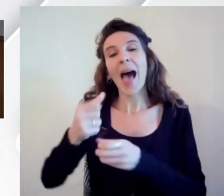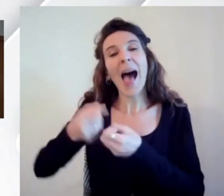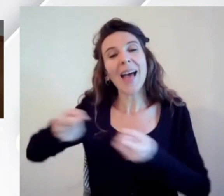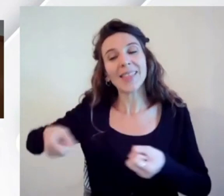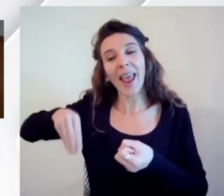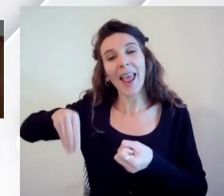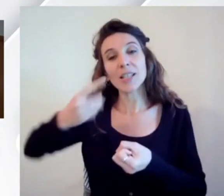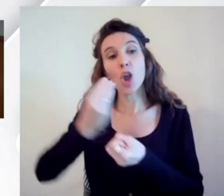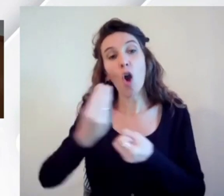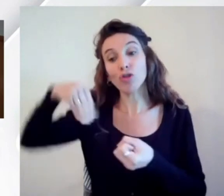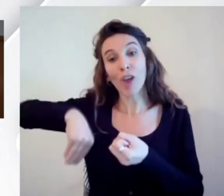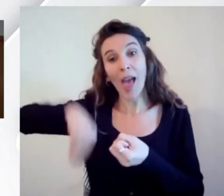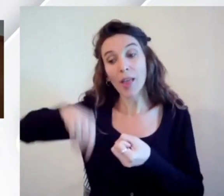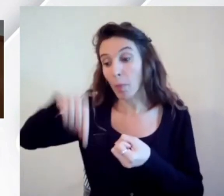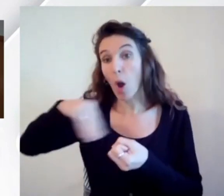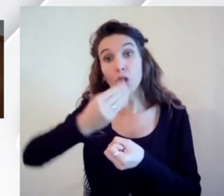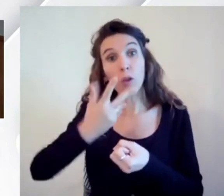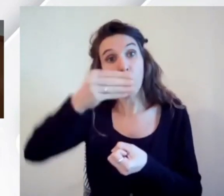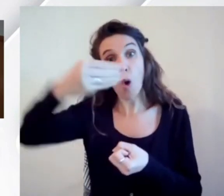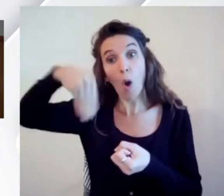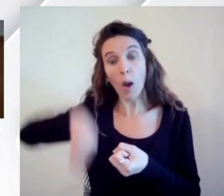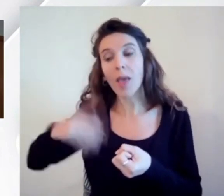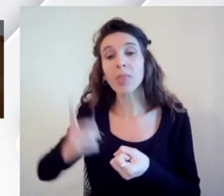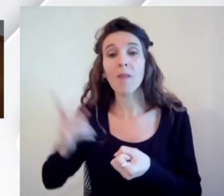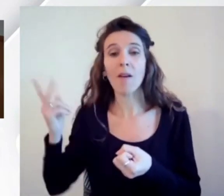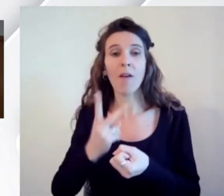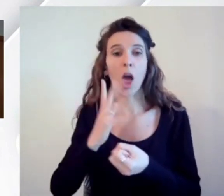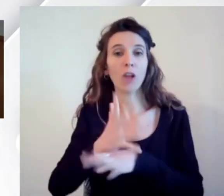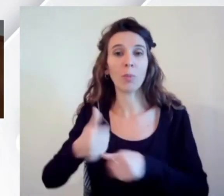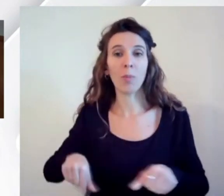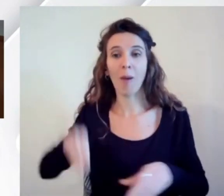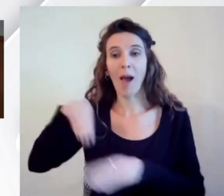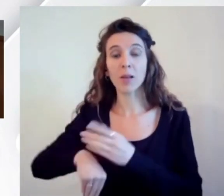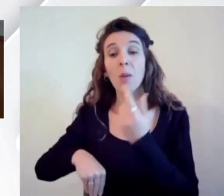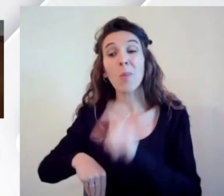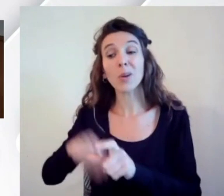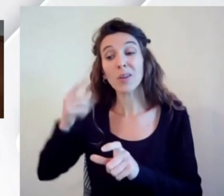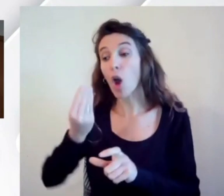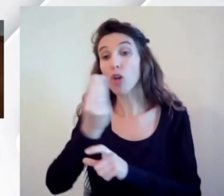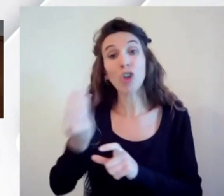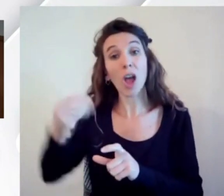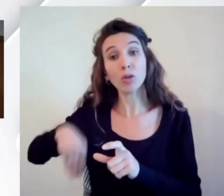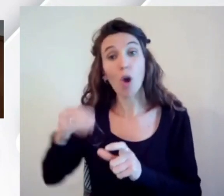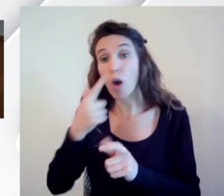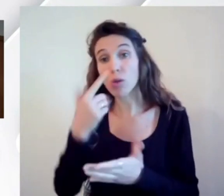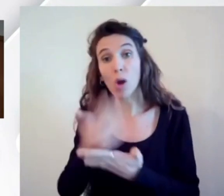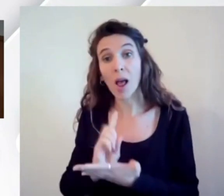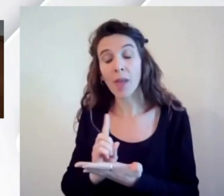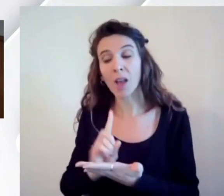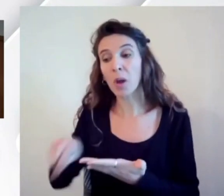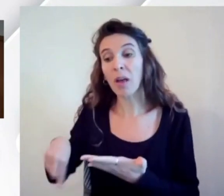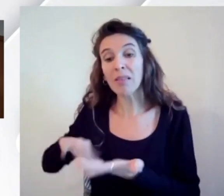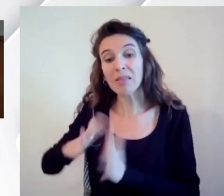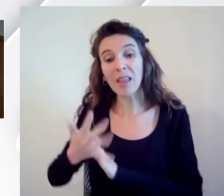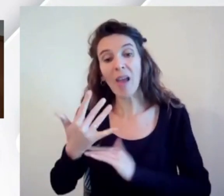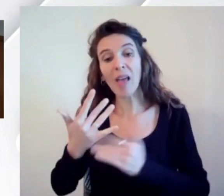attrezzi per tutti deve esserlo veramente se no facciamo delle basi che poi ci portano a far crollare